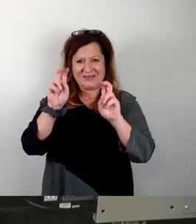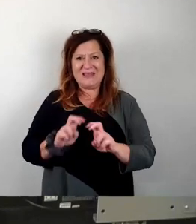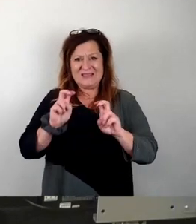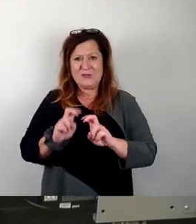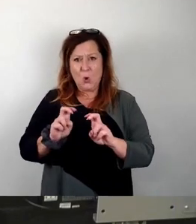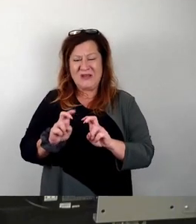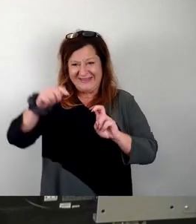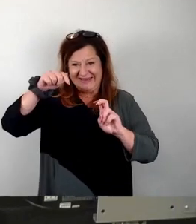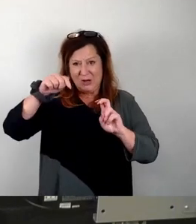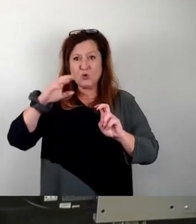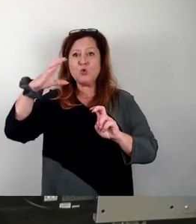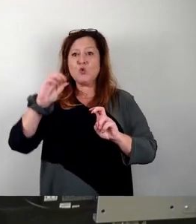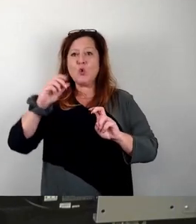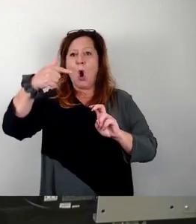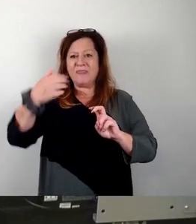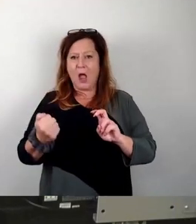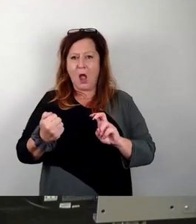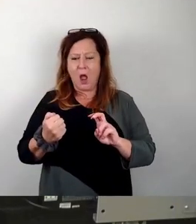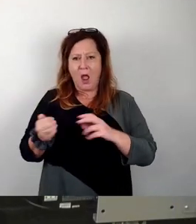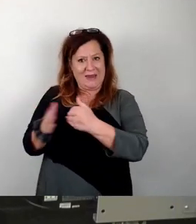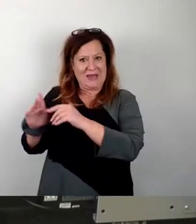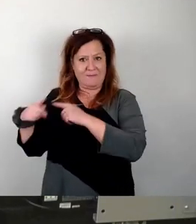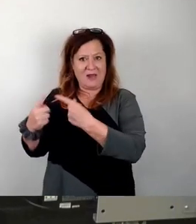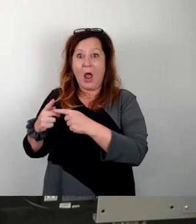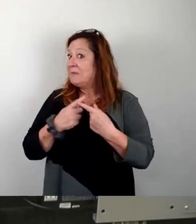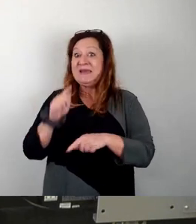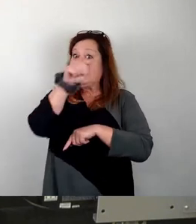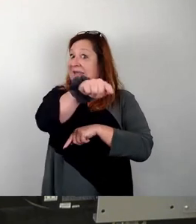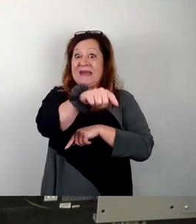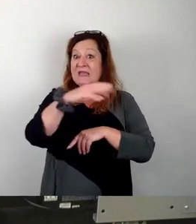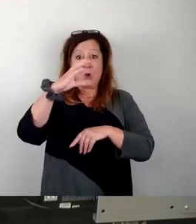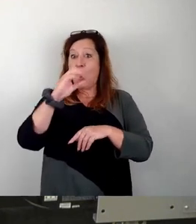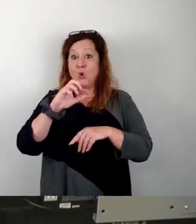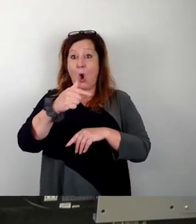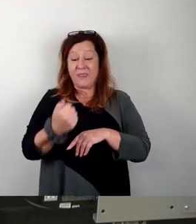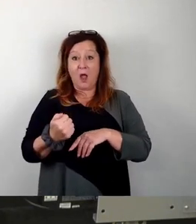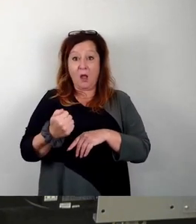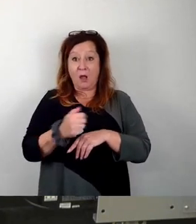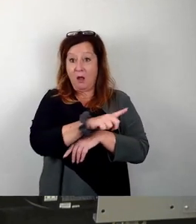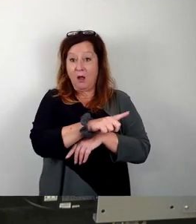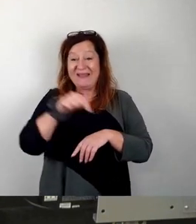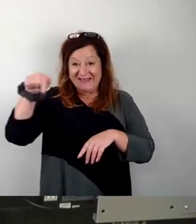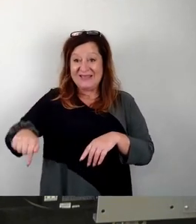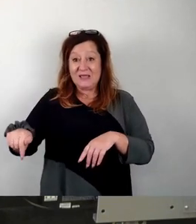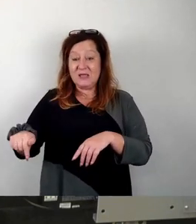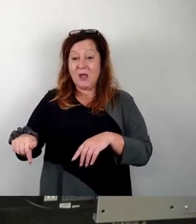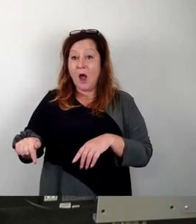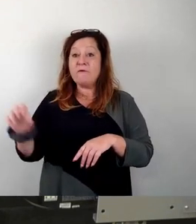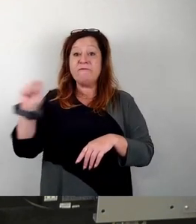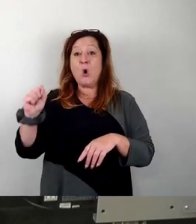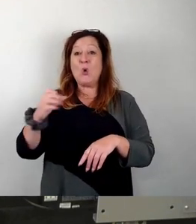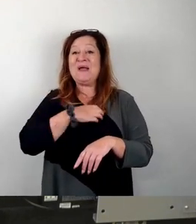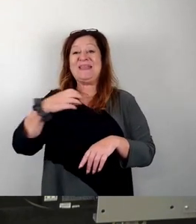statt, im Nachbarraum. Nicht in Kotter, hier. Und da sind Dresdner Bürger hingekommen und haben sich